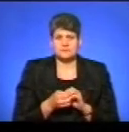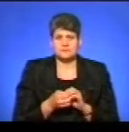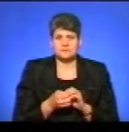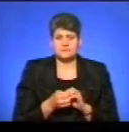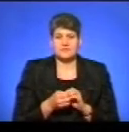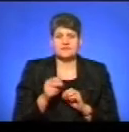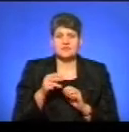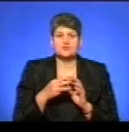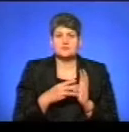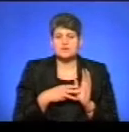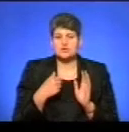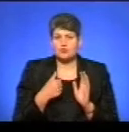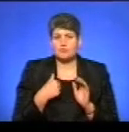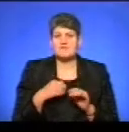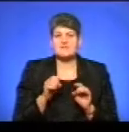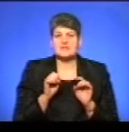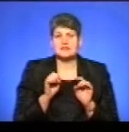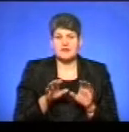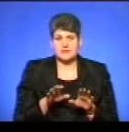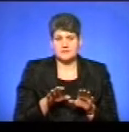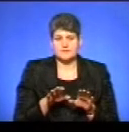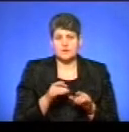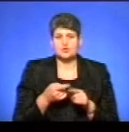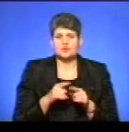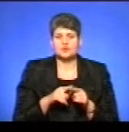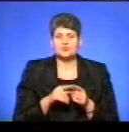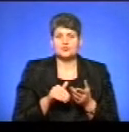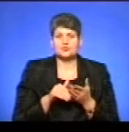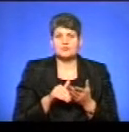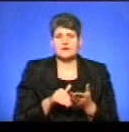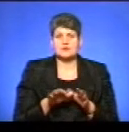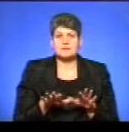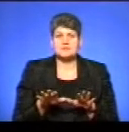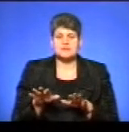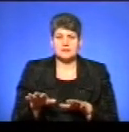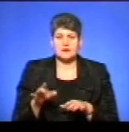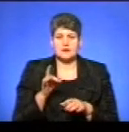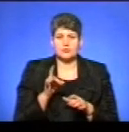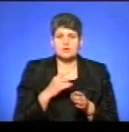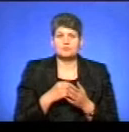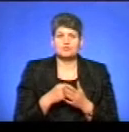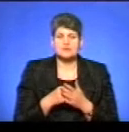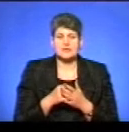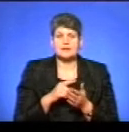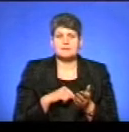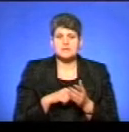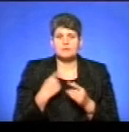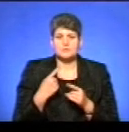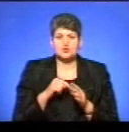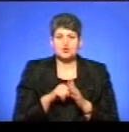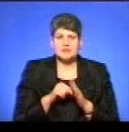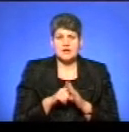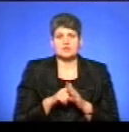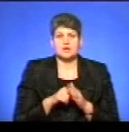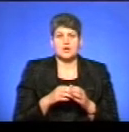З 2018 року ми віддали цю субвенцію на місця, тобто районним бюджетам, містам обласного значення і